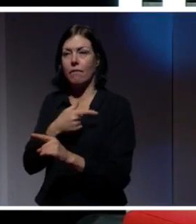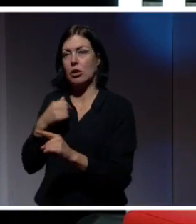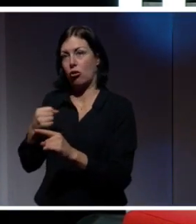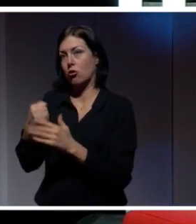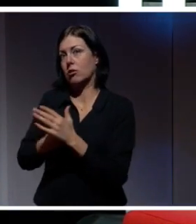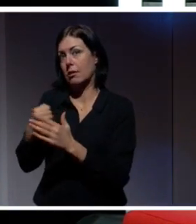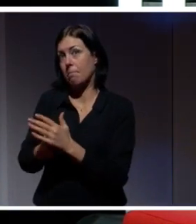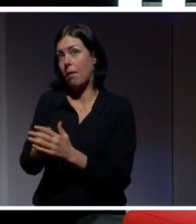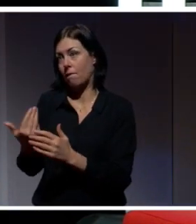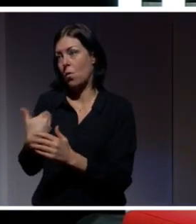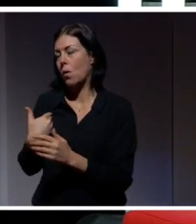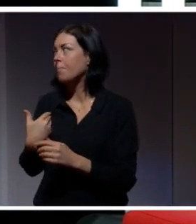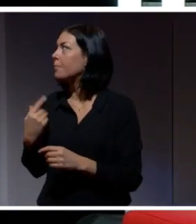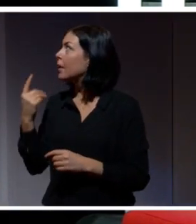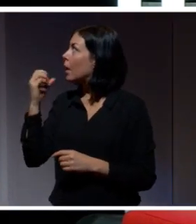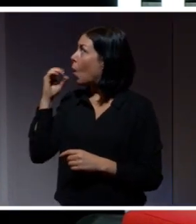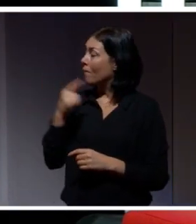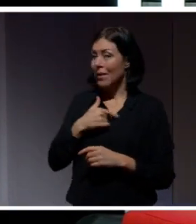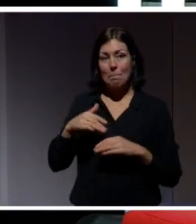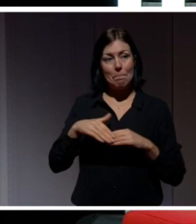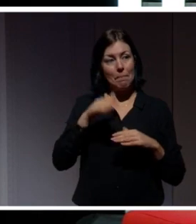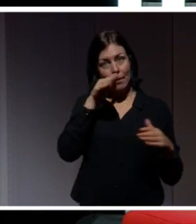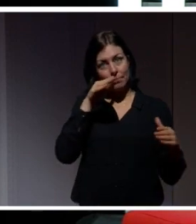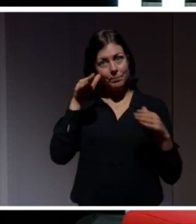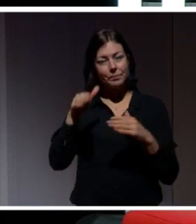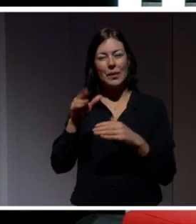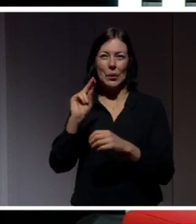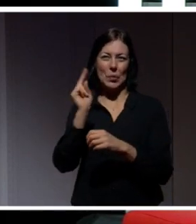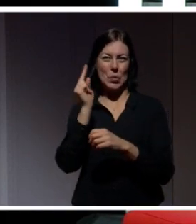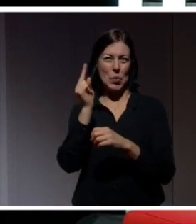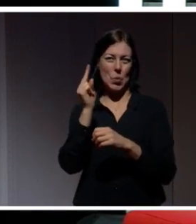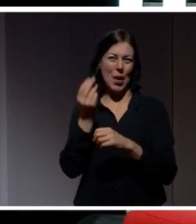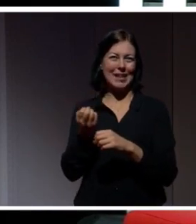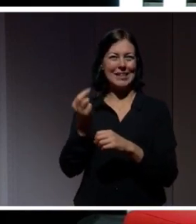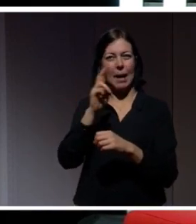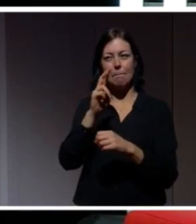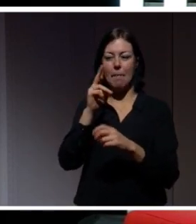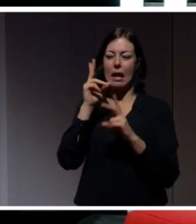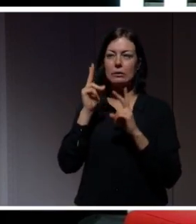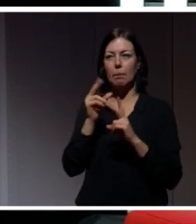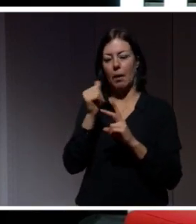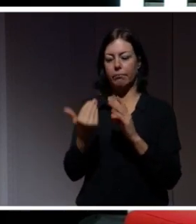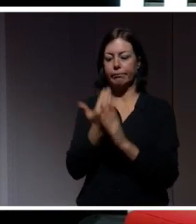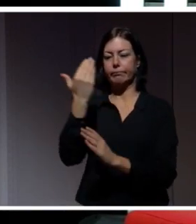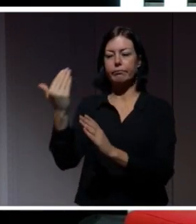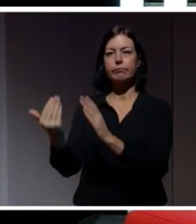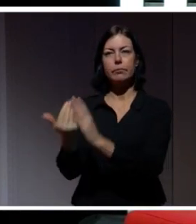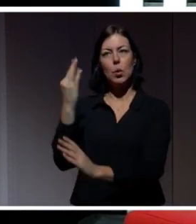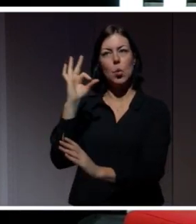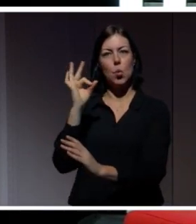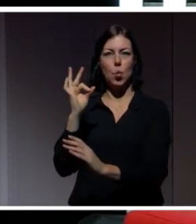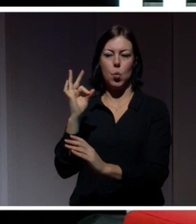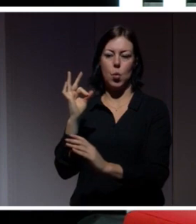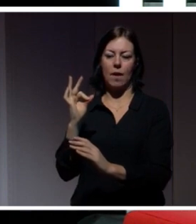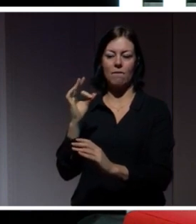Så om vi tittar in på lite mer nutida exempel eller nedslag i hur Terez är här i vår